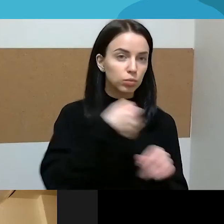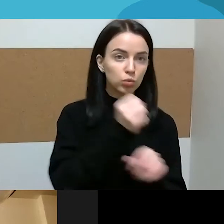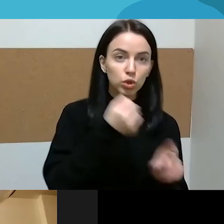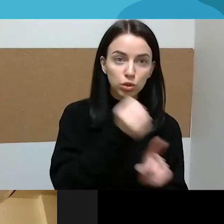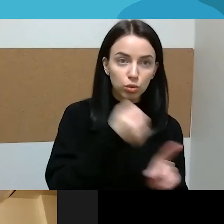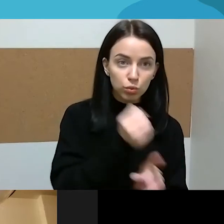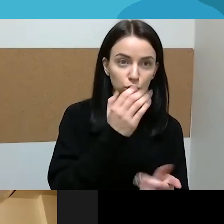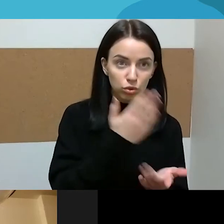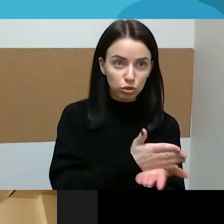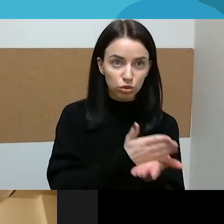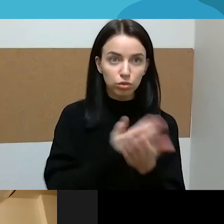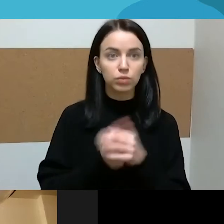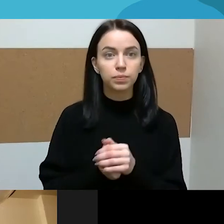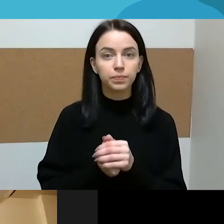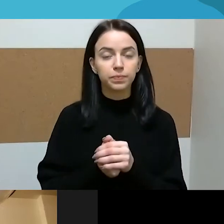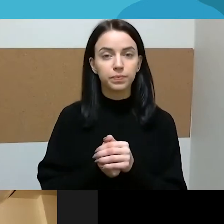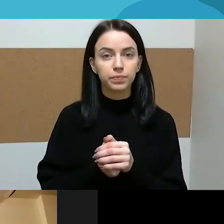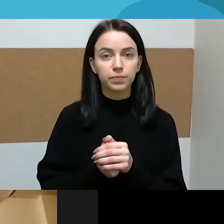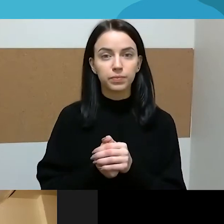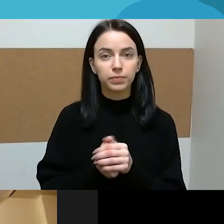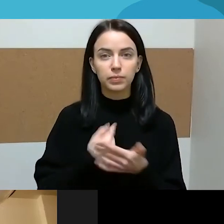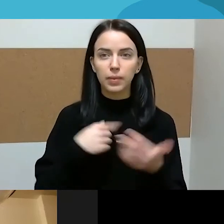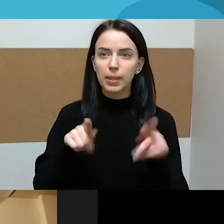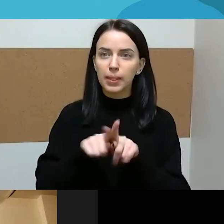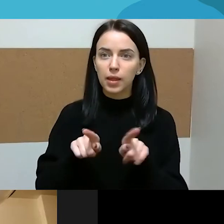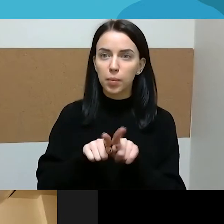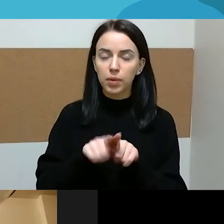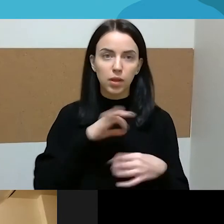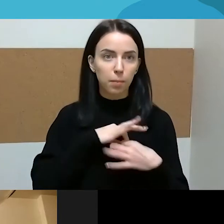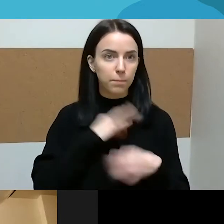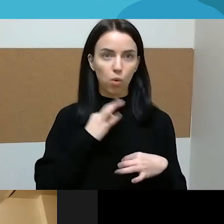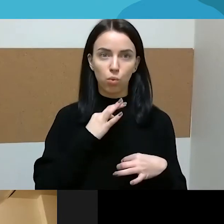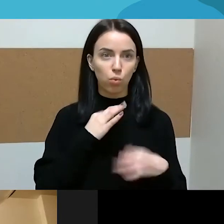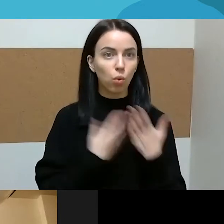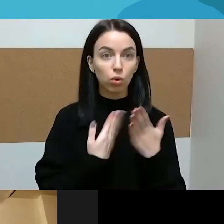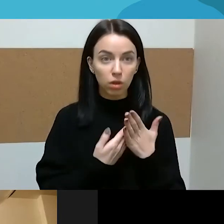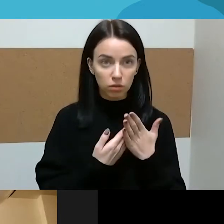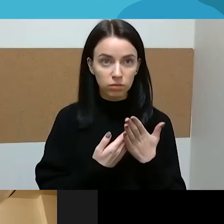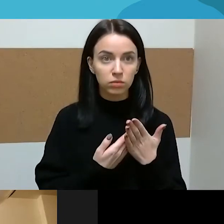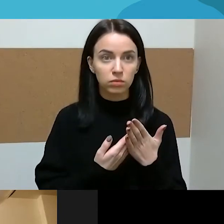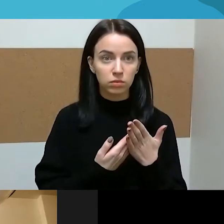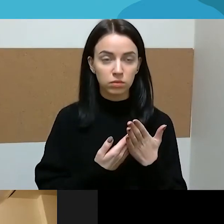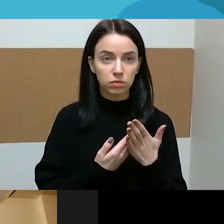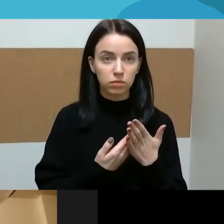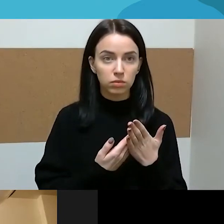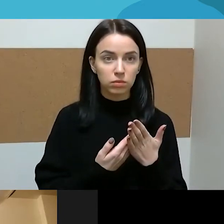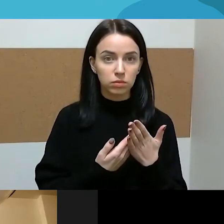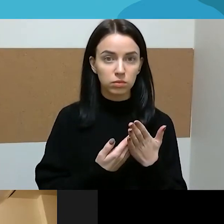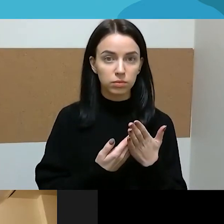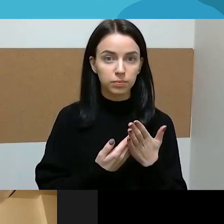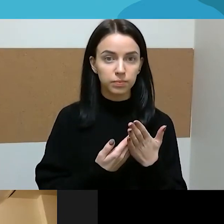man irgi buvo toks visiškai iššokas, dėl to, visada